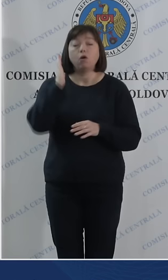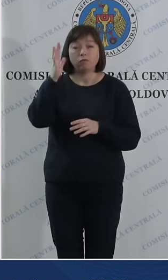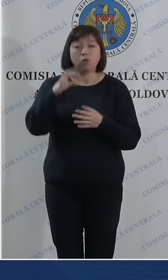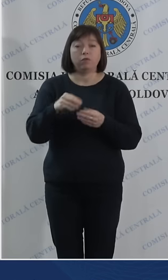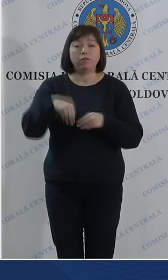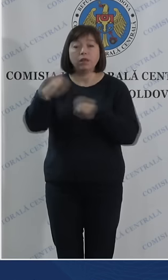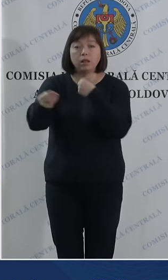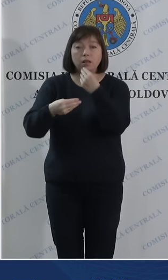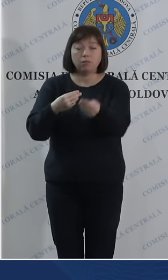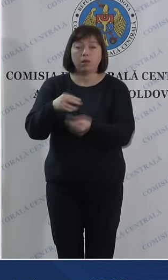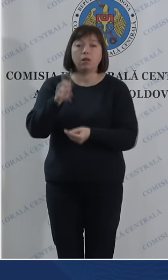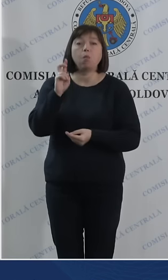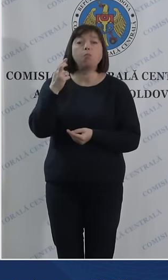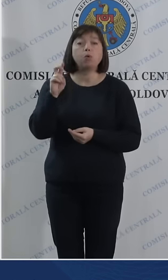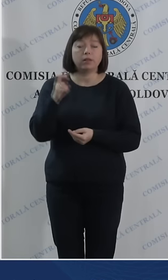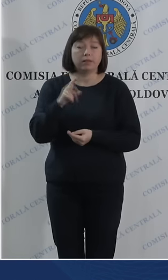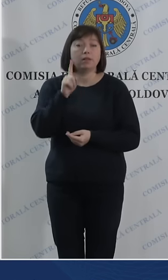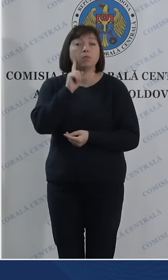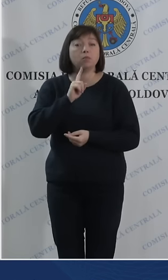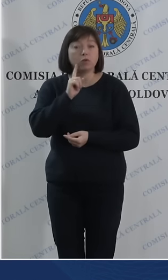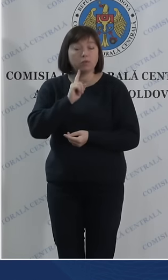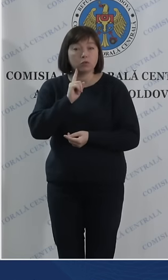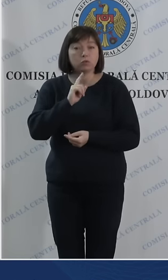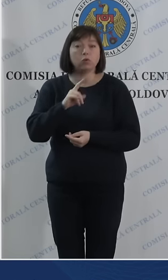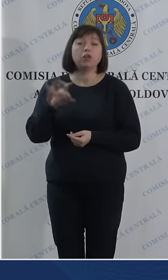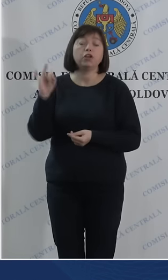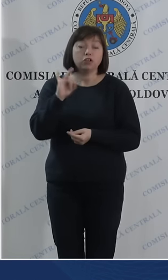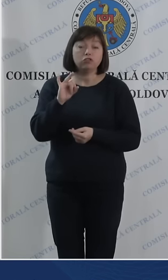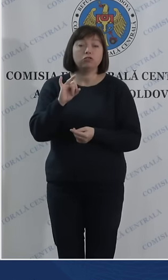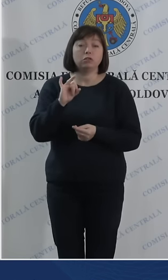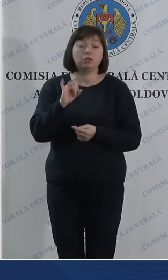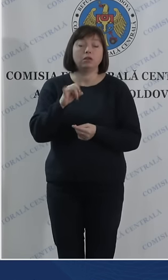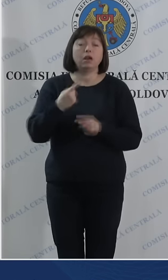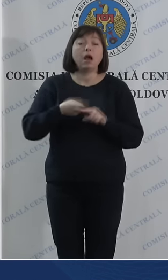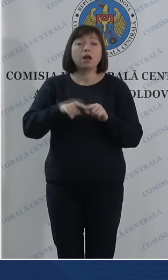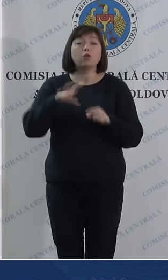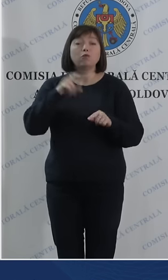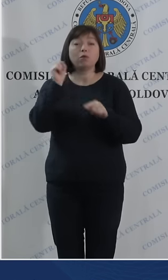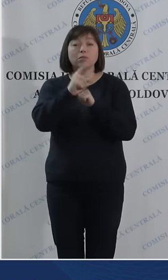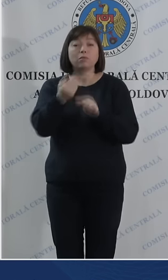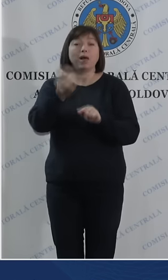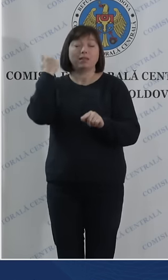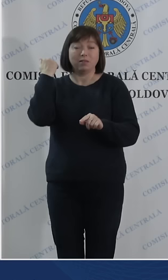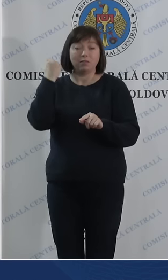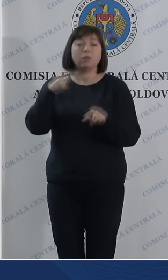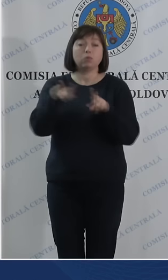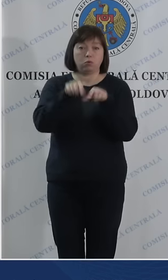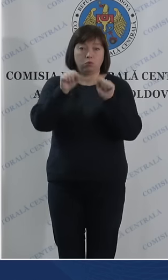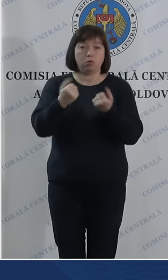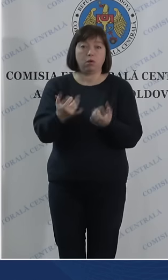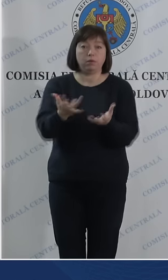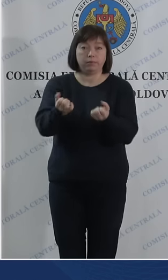eliberate buletine provizorii, dar și cele care au fost solicitate anterior.